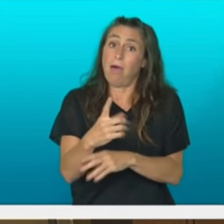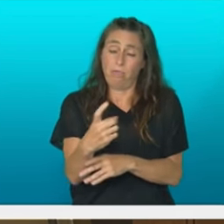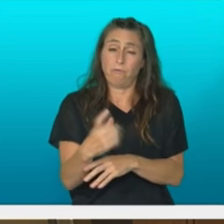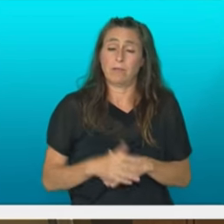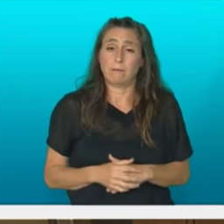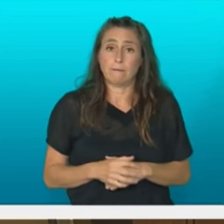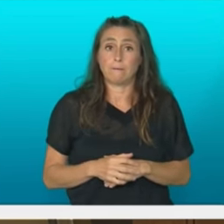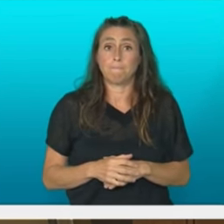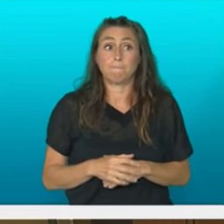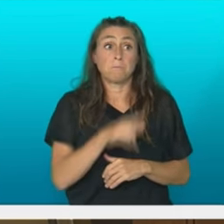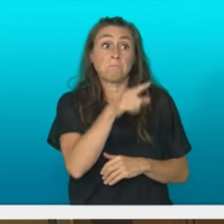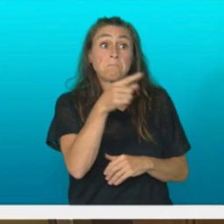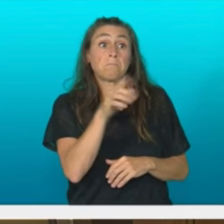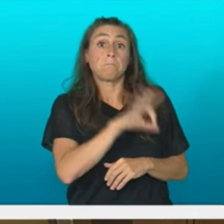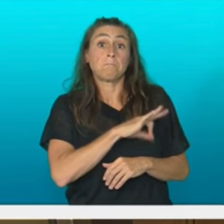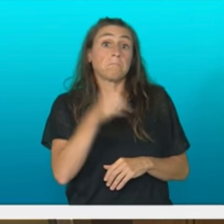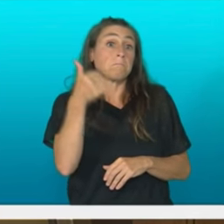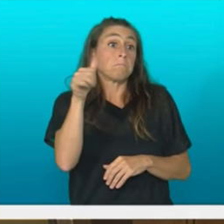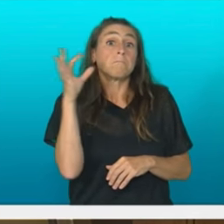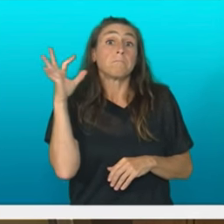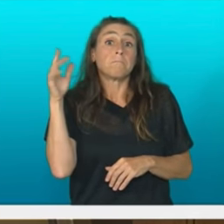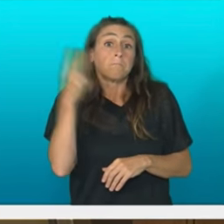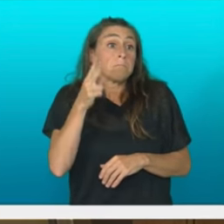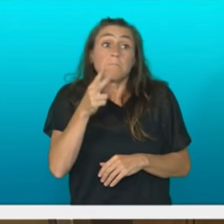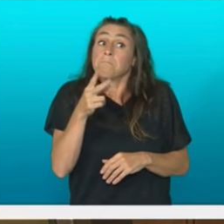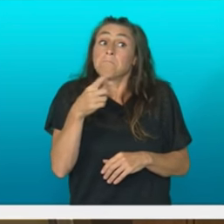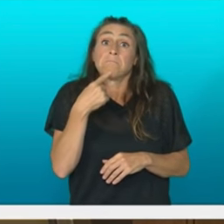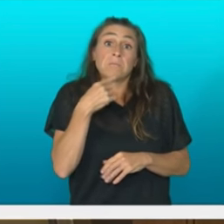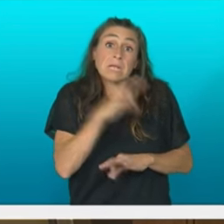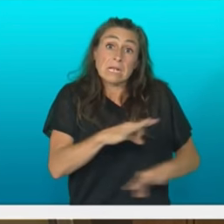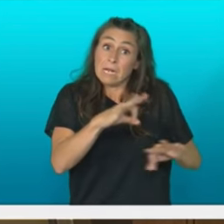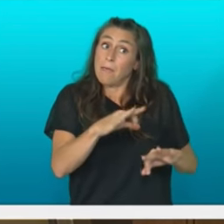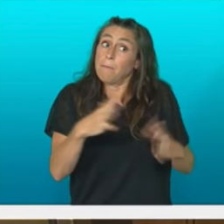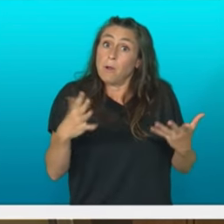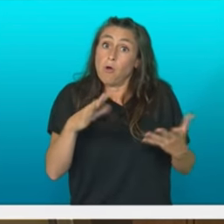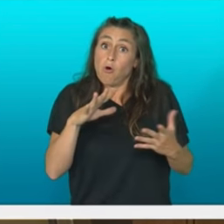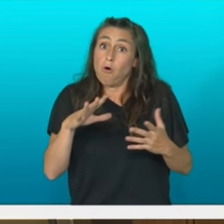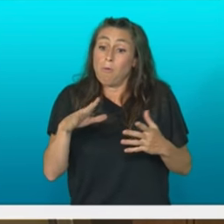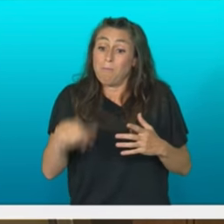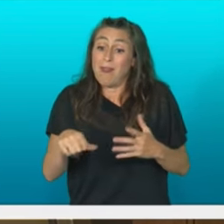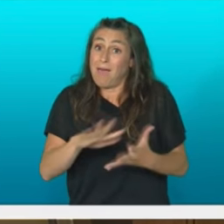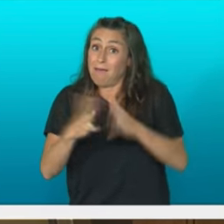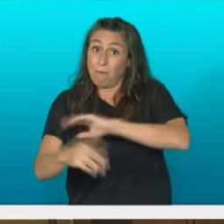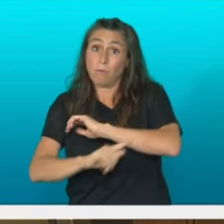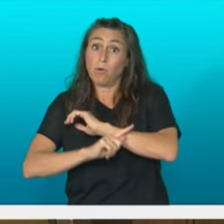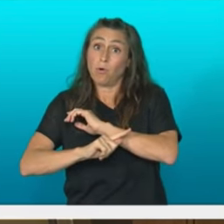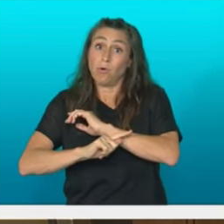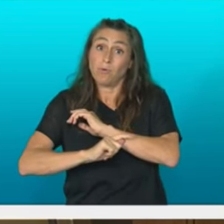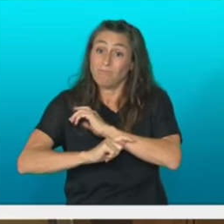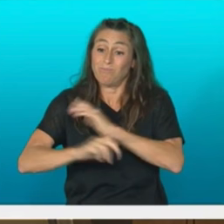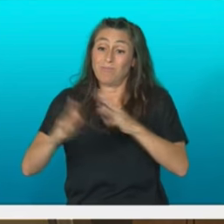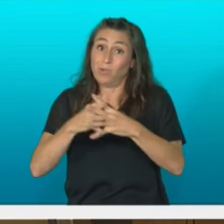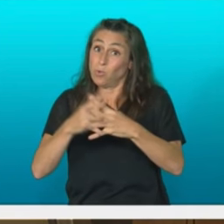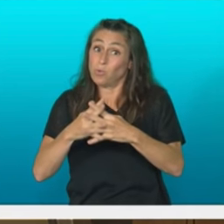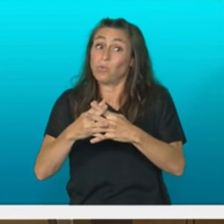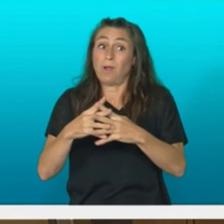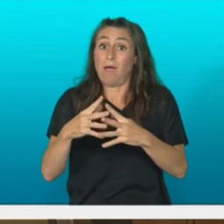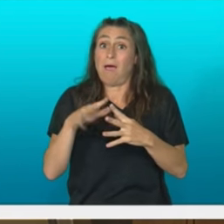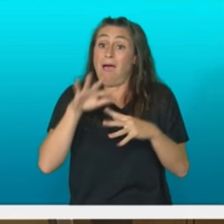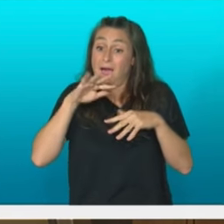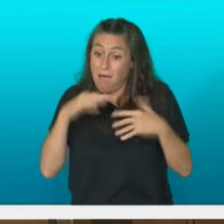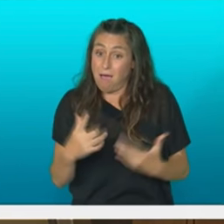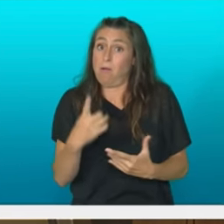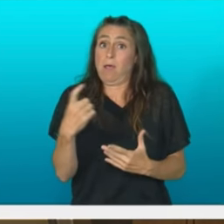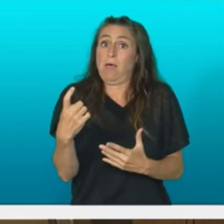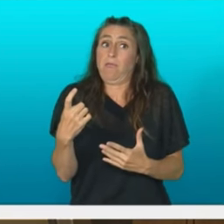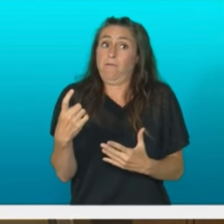baina orain hartu behar dira neurrie estrukturalak aurrean ditugun erronkei aurre egiteko diru flusioa undirik ez